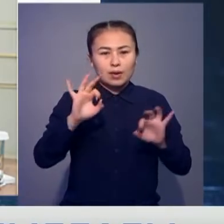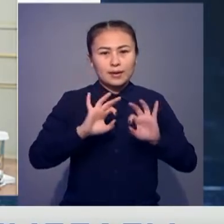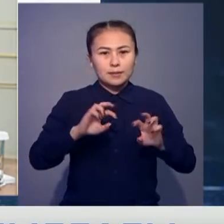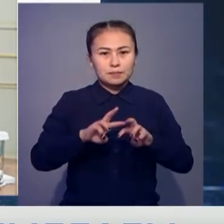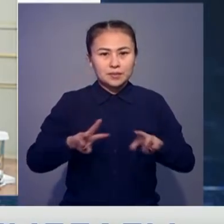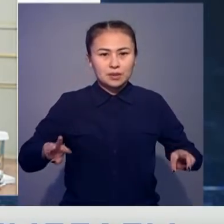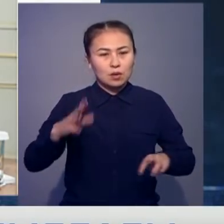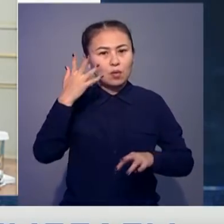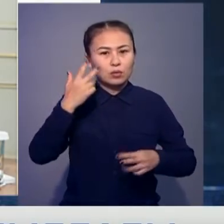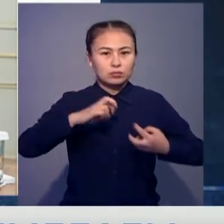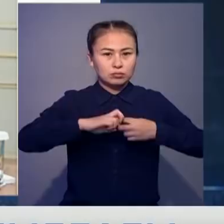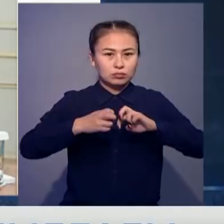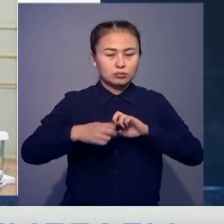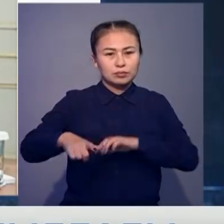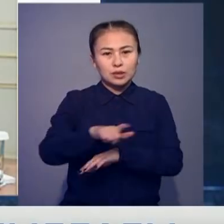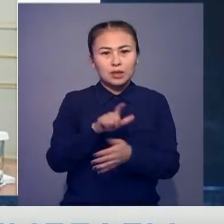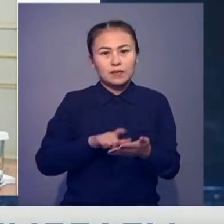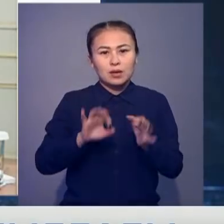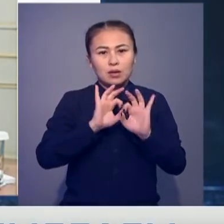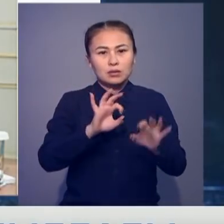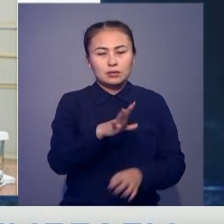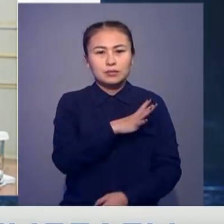министерлік қолғалған үшшаралар тұрал баяндап берді.